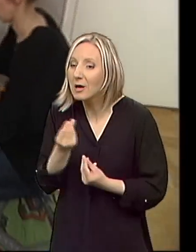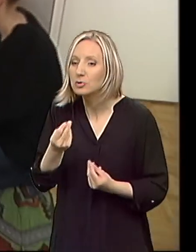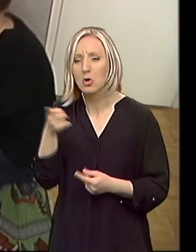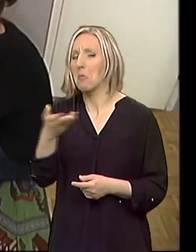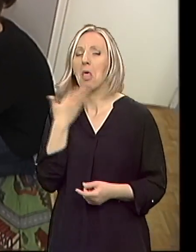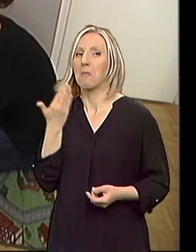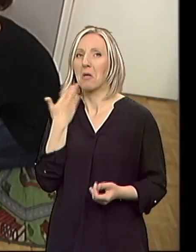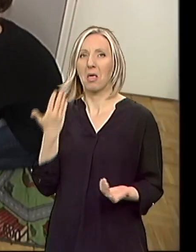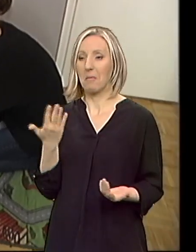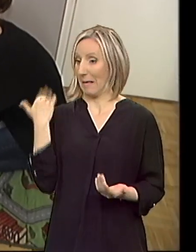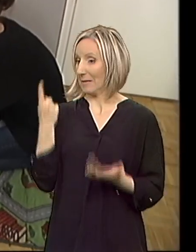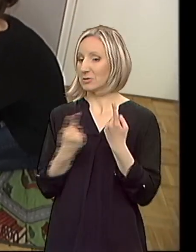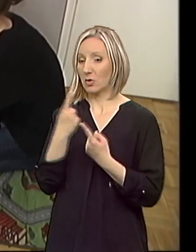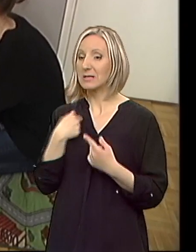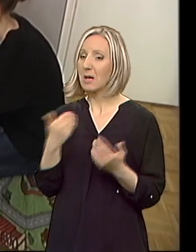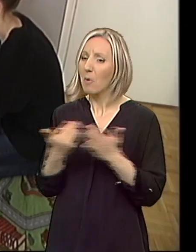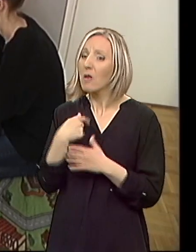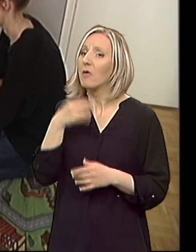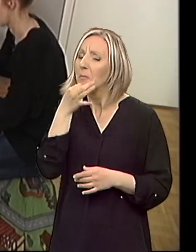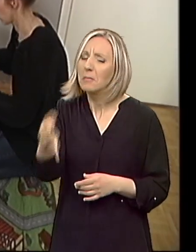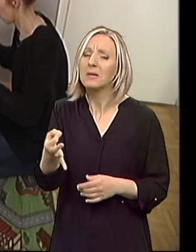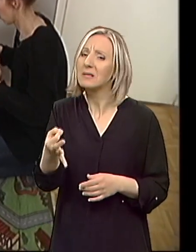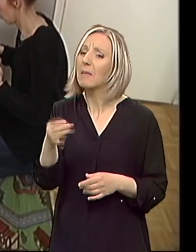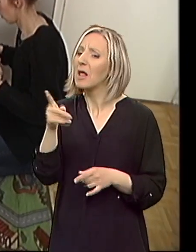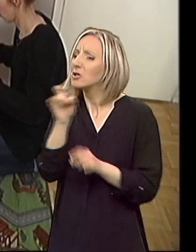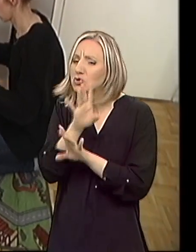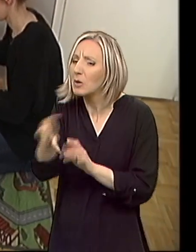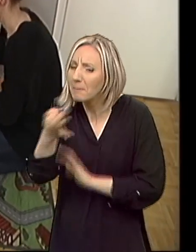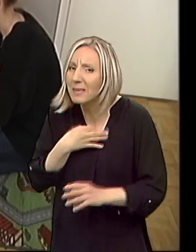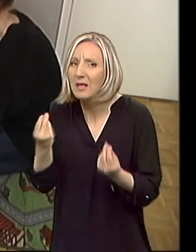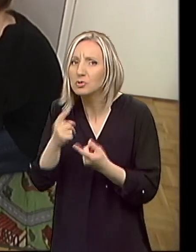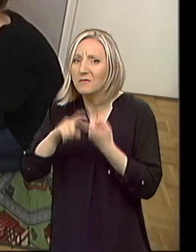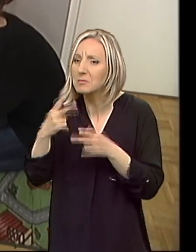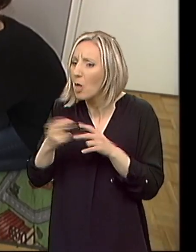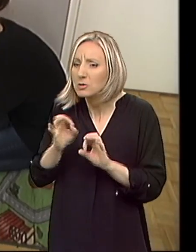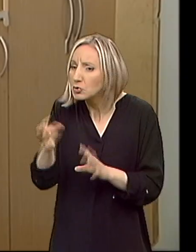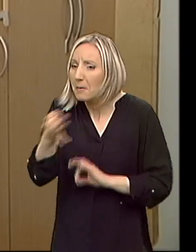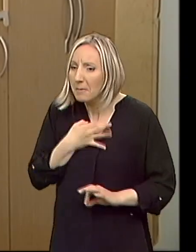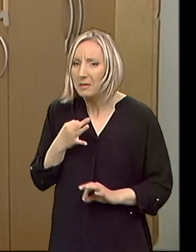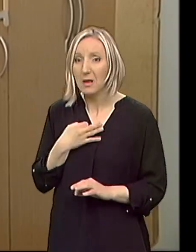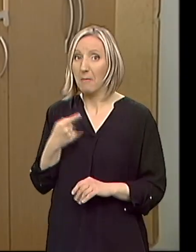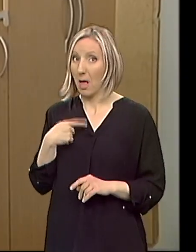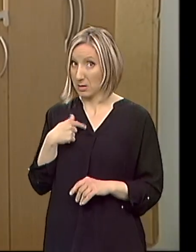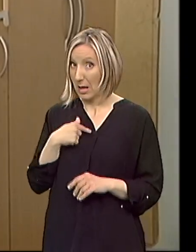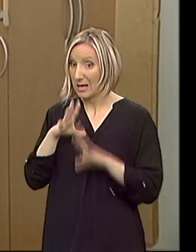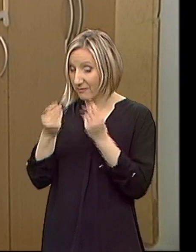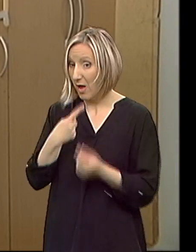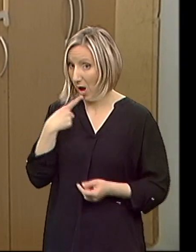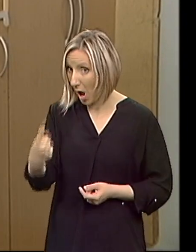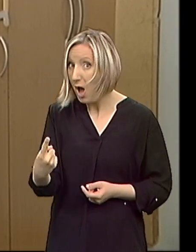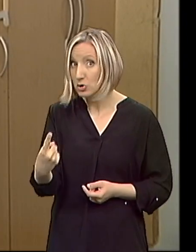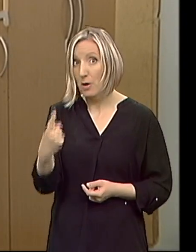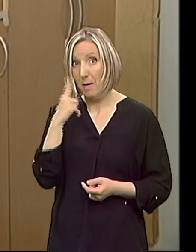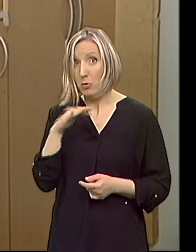Pa skoro je bila situacija, pitala sam ga, pa dobro, baš nemaš nešta mi pitaš, pa nemam. Pa dobro, jel ti ja sve kažem,